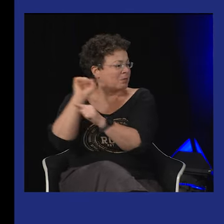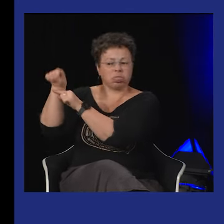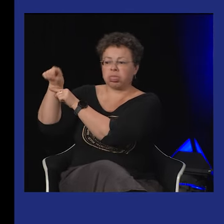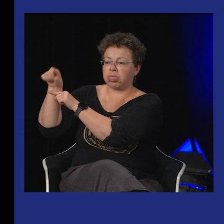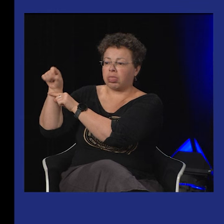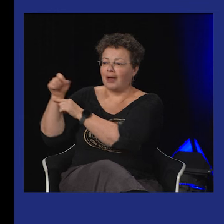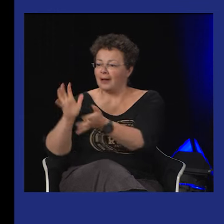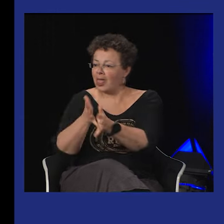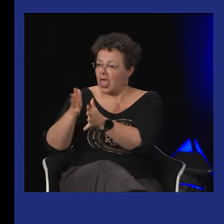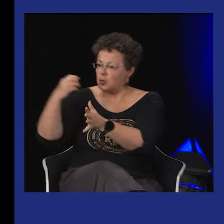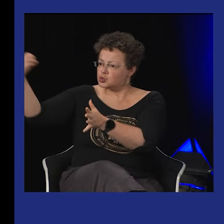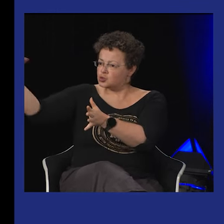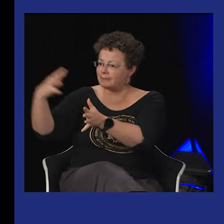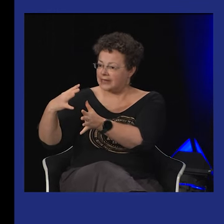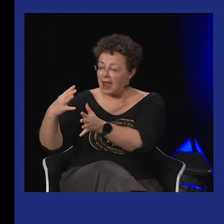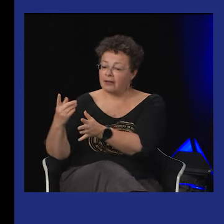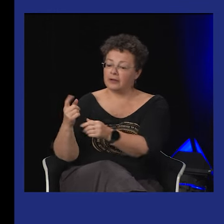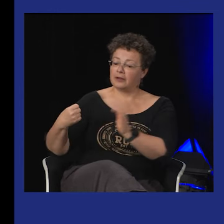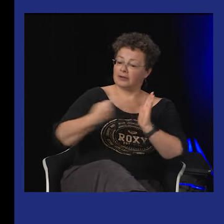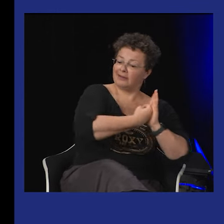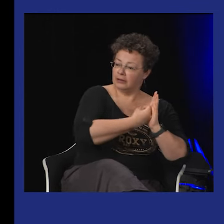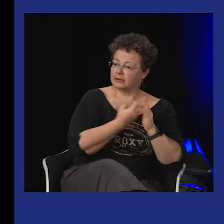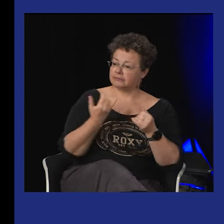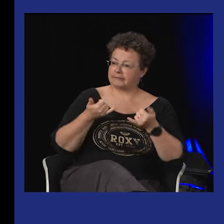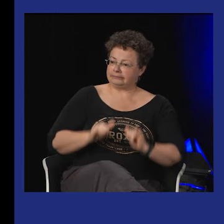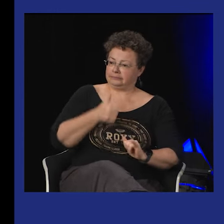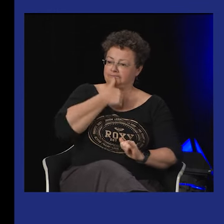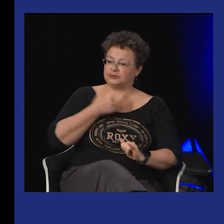près de la Fener, des enfants un peu un peu